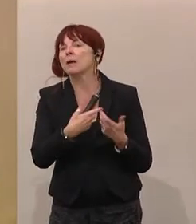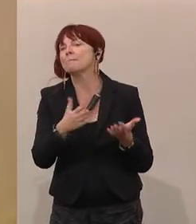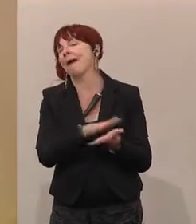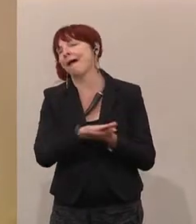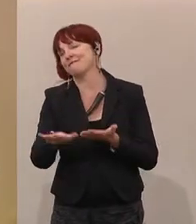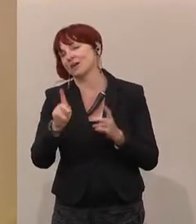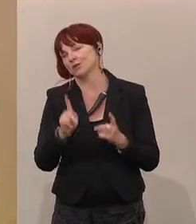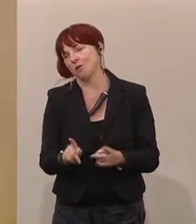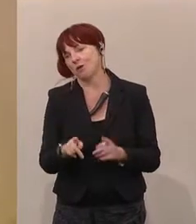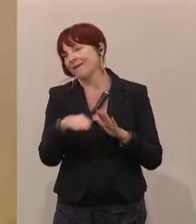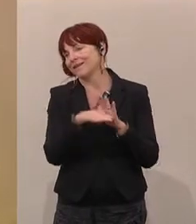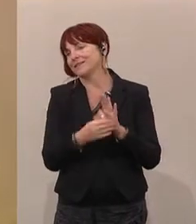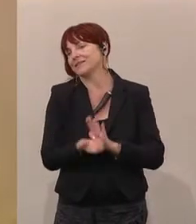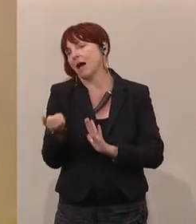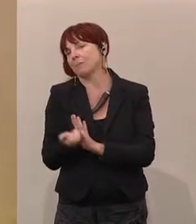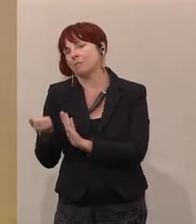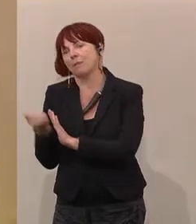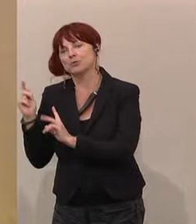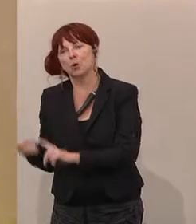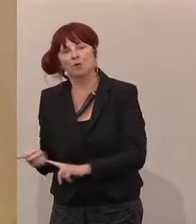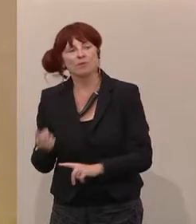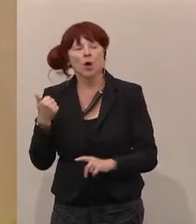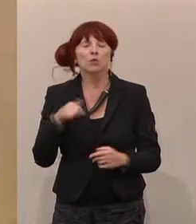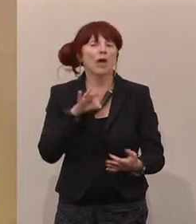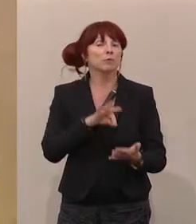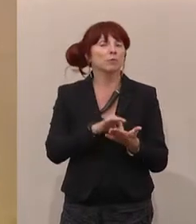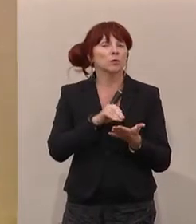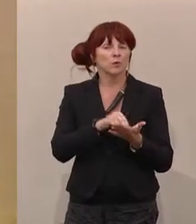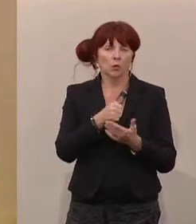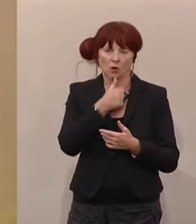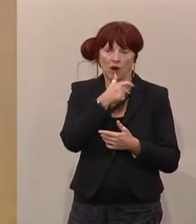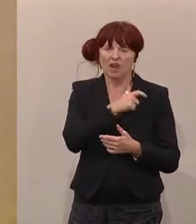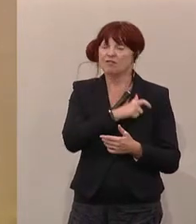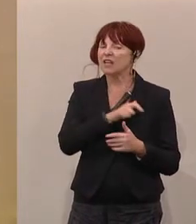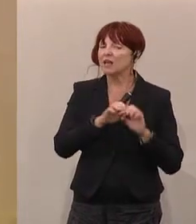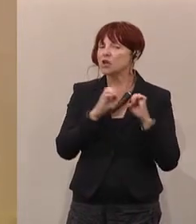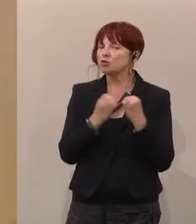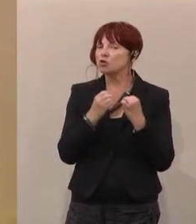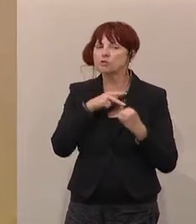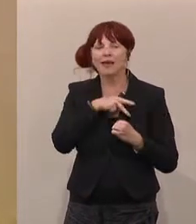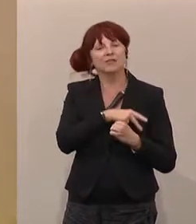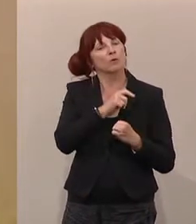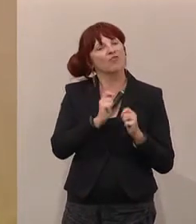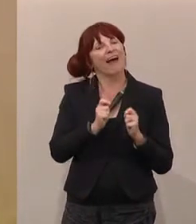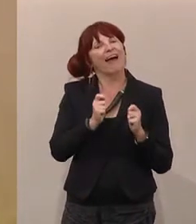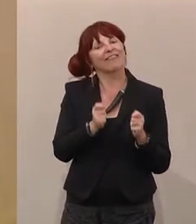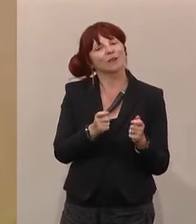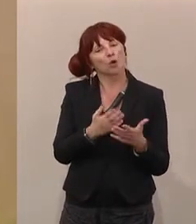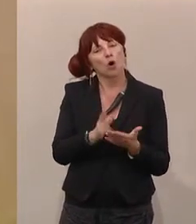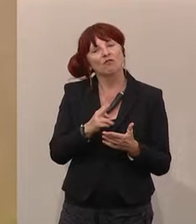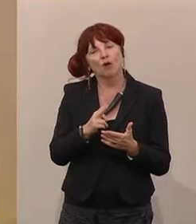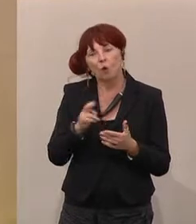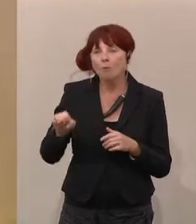Und einen Punkt möchte ich noch anschneiden. Im Finanzausschuss hat die SPÖ einen Antrag eingebracht, weil wir eine Änderung im europäischen